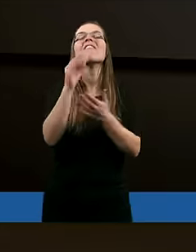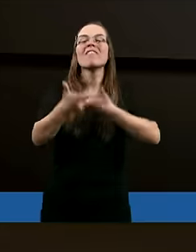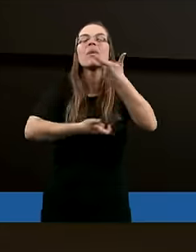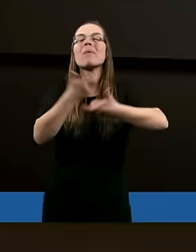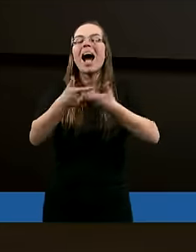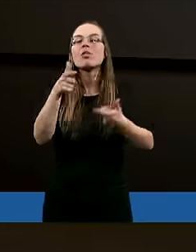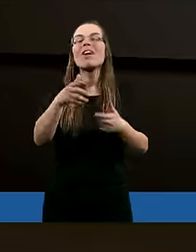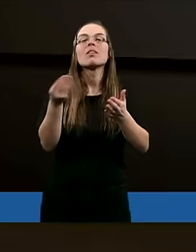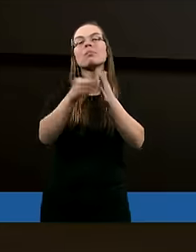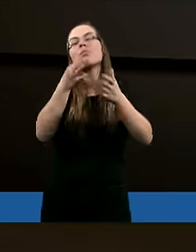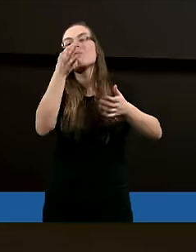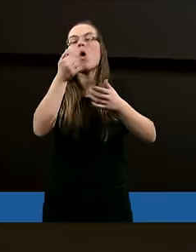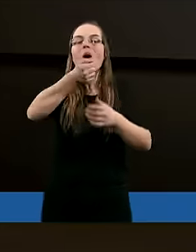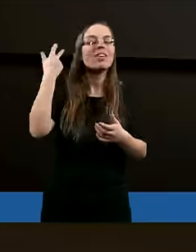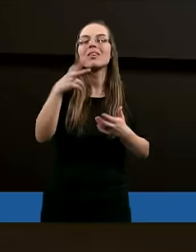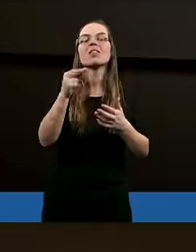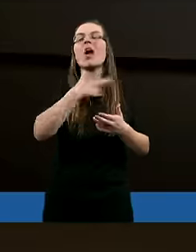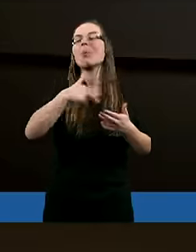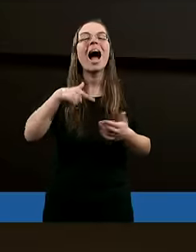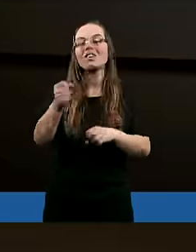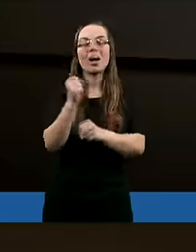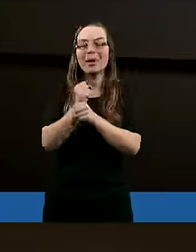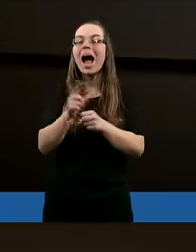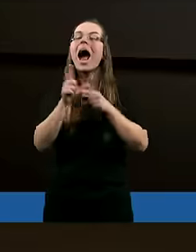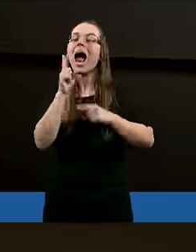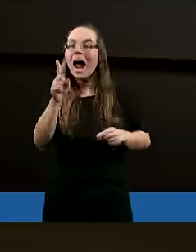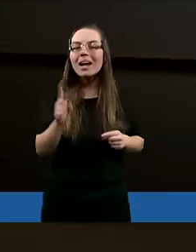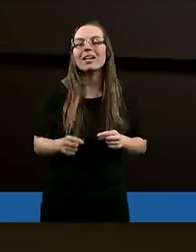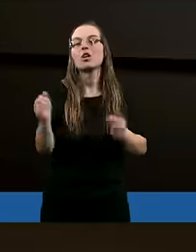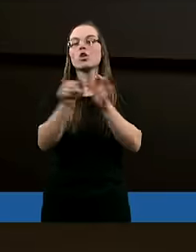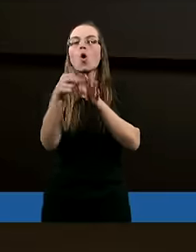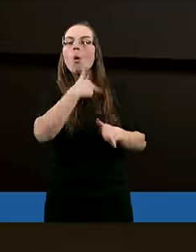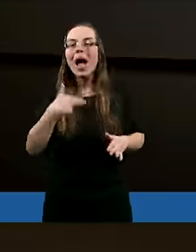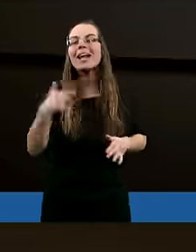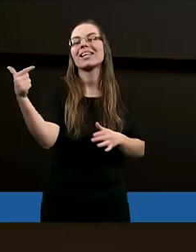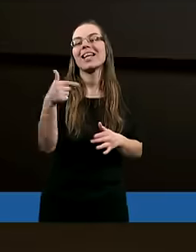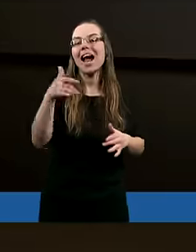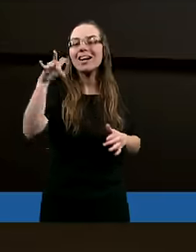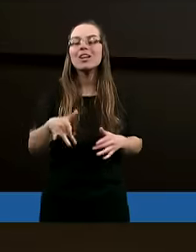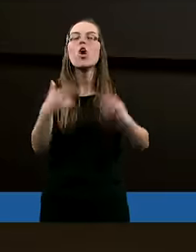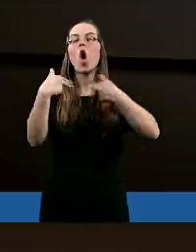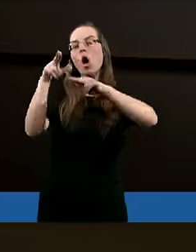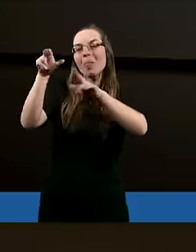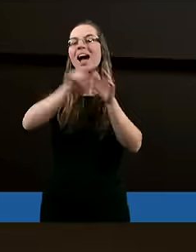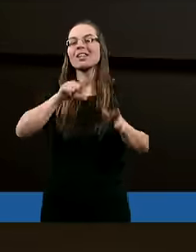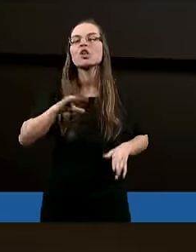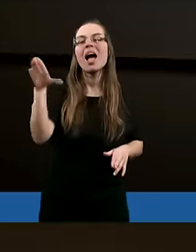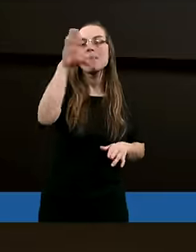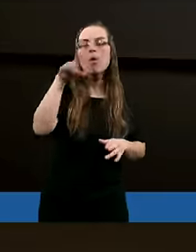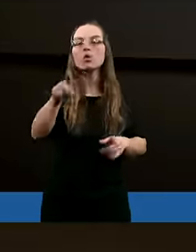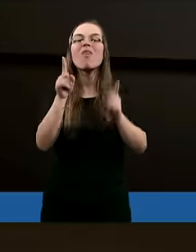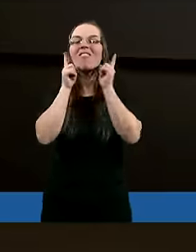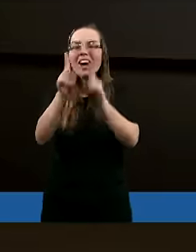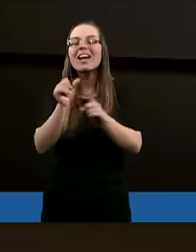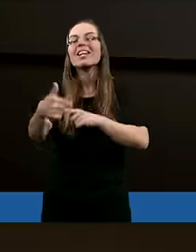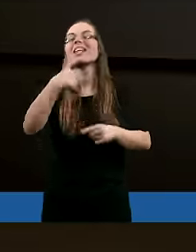wypracowanie owoców, bo to nie jest nasza praca, ale do nas należy to oddanie się Bogu, to faktycznie